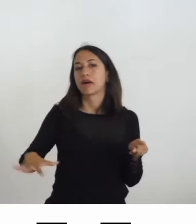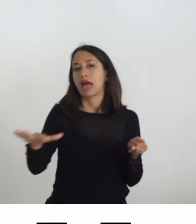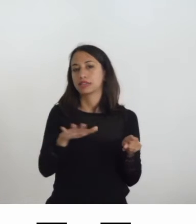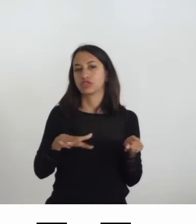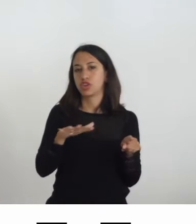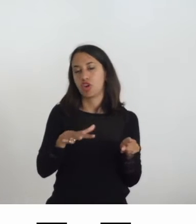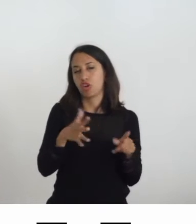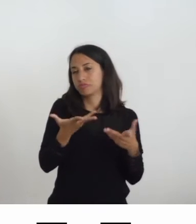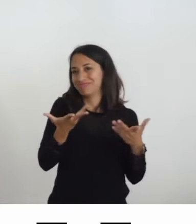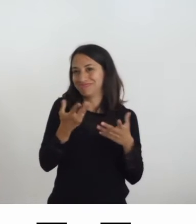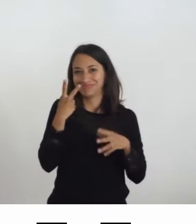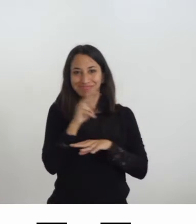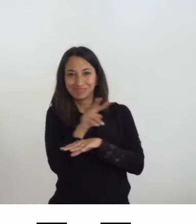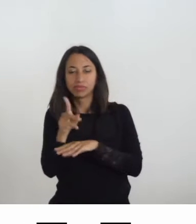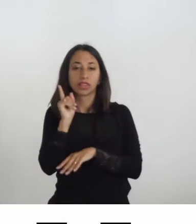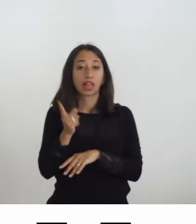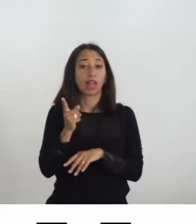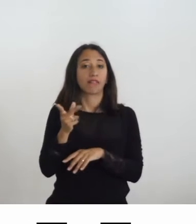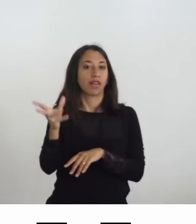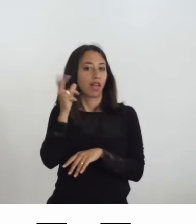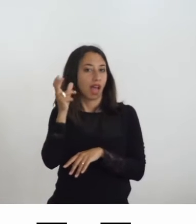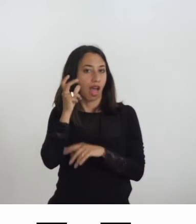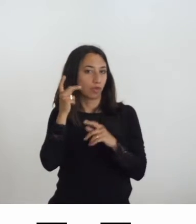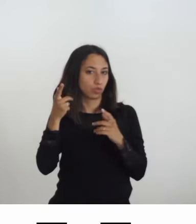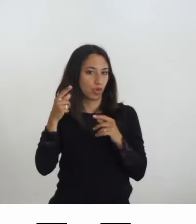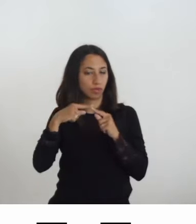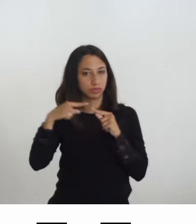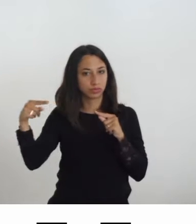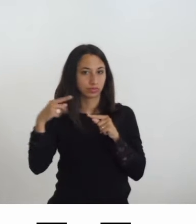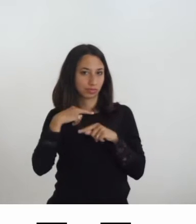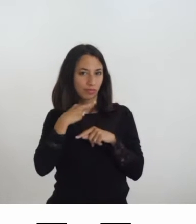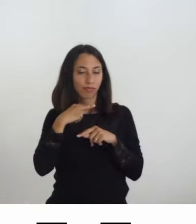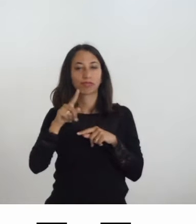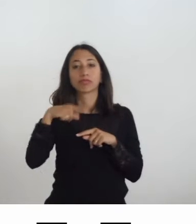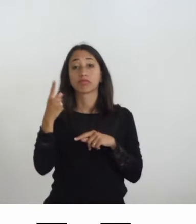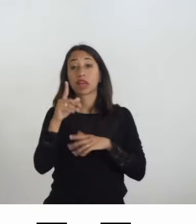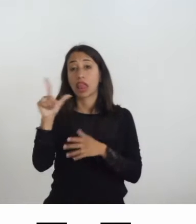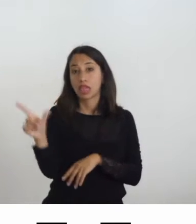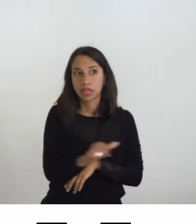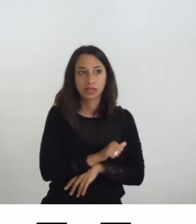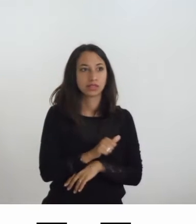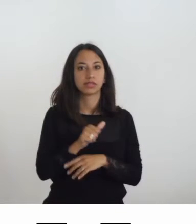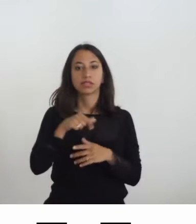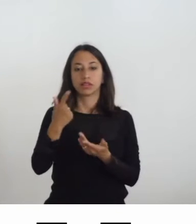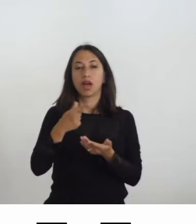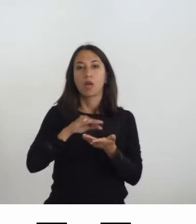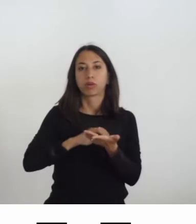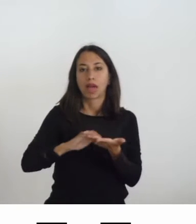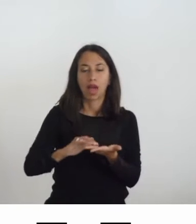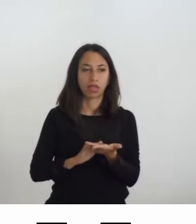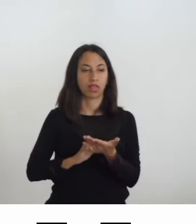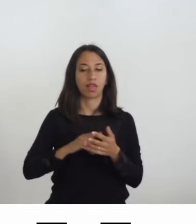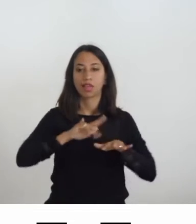guide, audiodescrizioni, traduzioni lis, sottotitolaggio, scrittura braille, l'uso di materiali tattili,